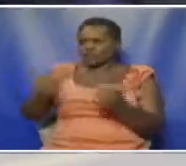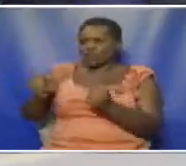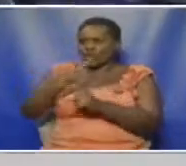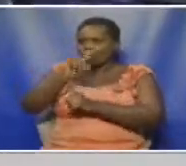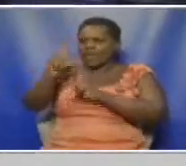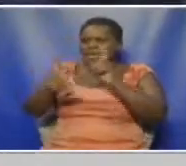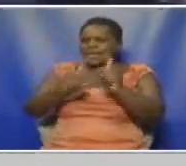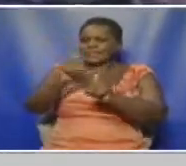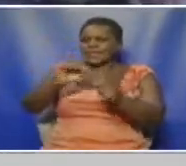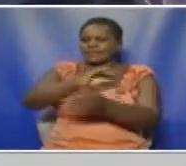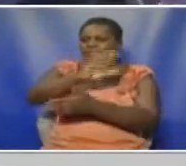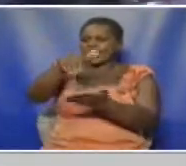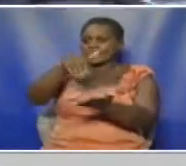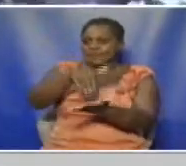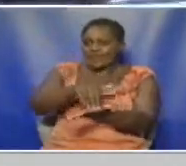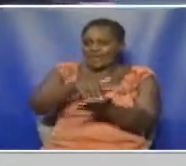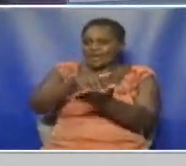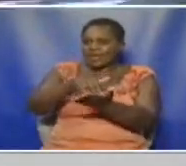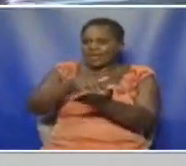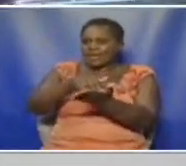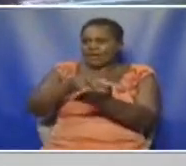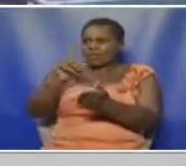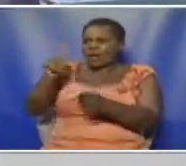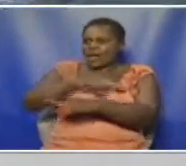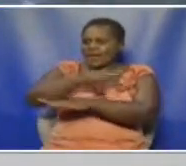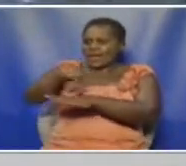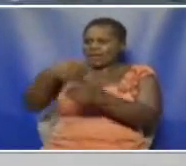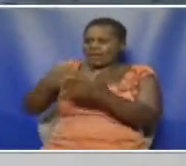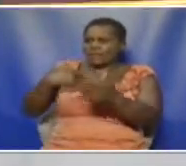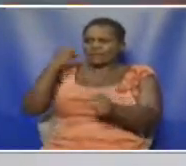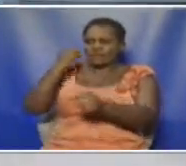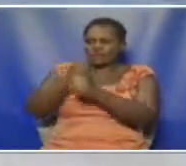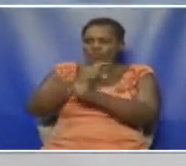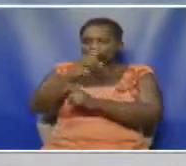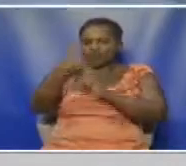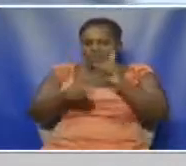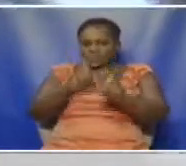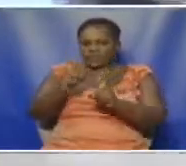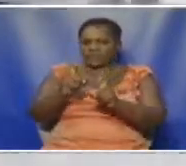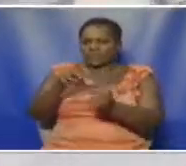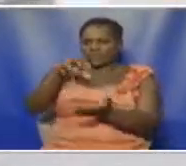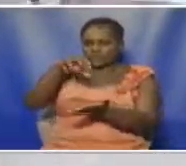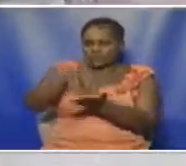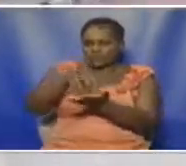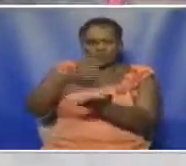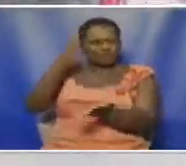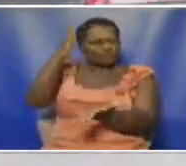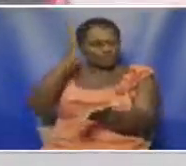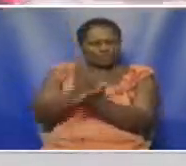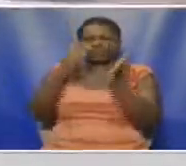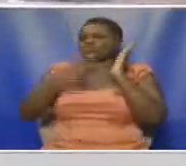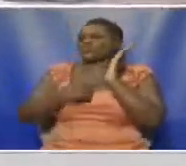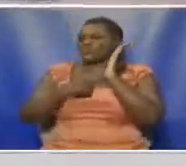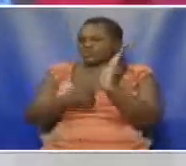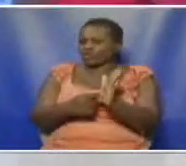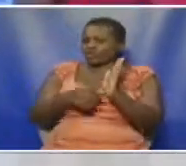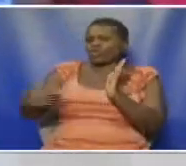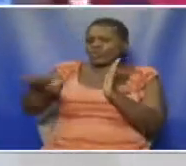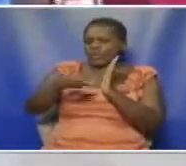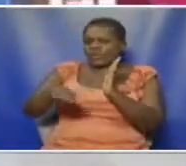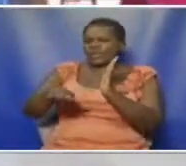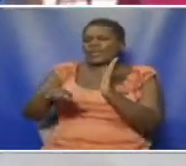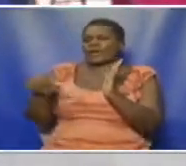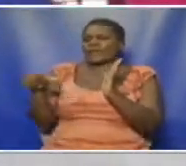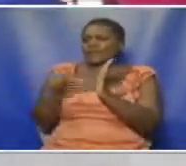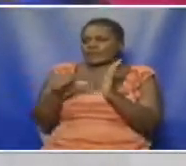kituo cha mtihani wa KCPE Sa moja tu kabla ya kuanza kwa mtihani huo inaleta taswira kamili ya machafuko karika eneo ambalo